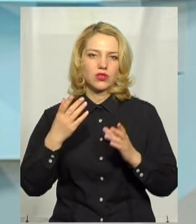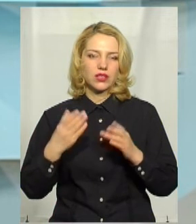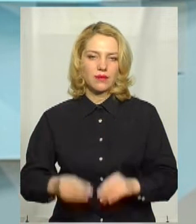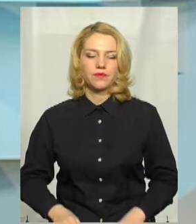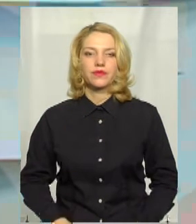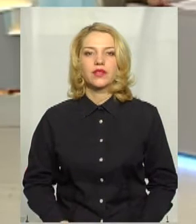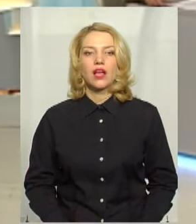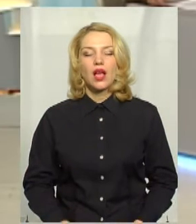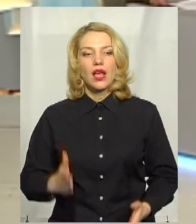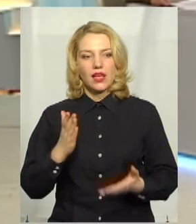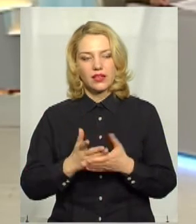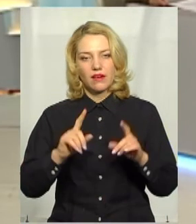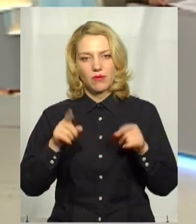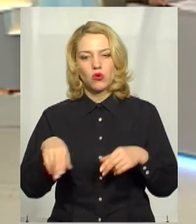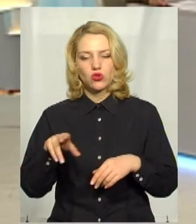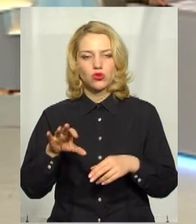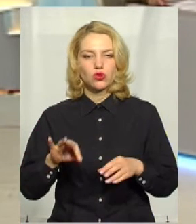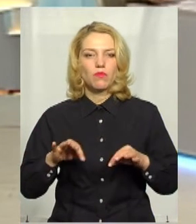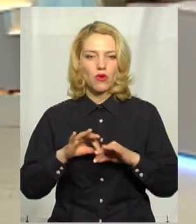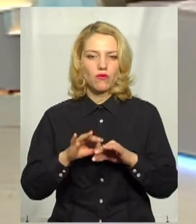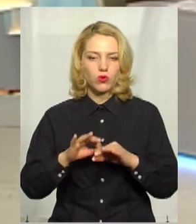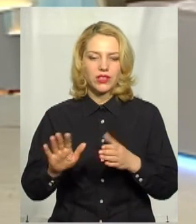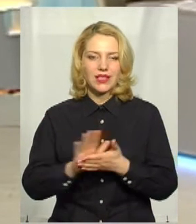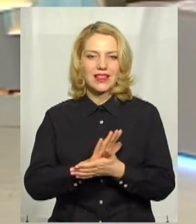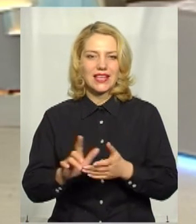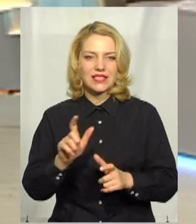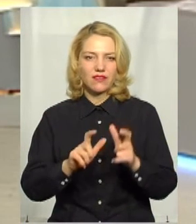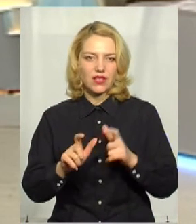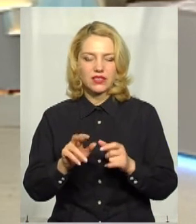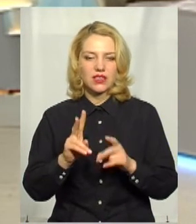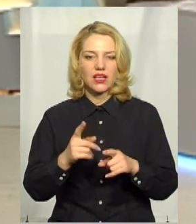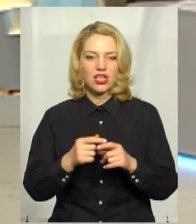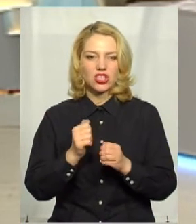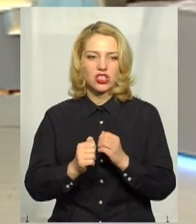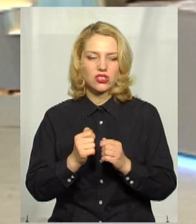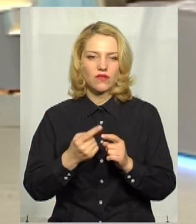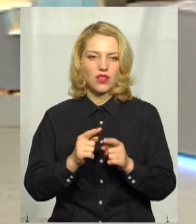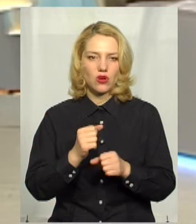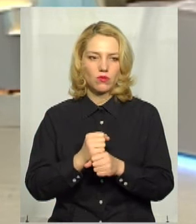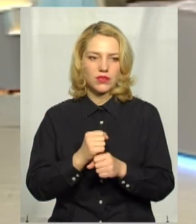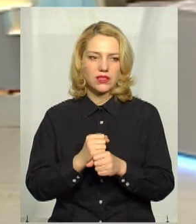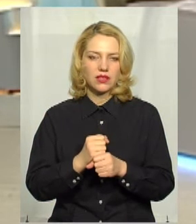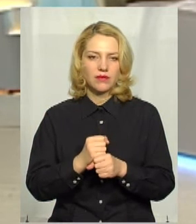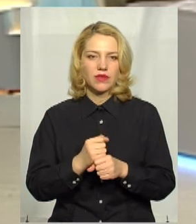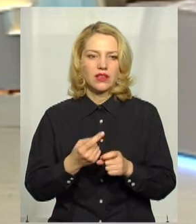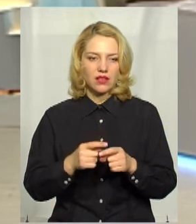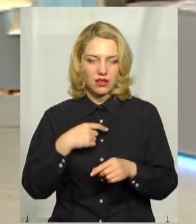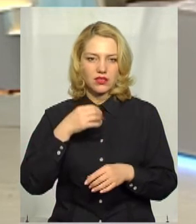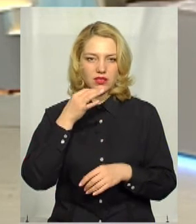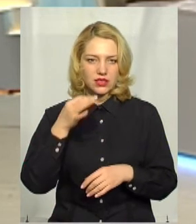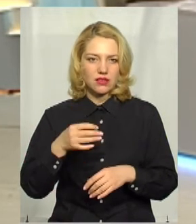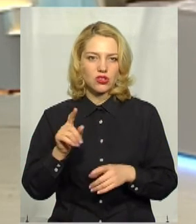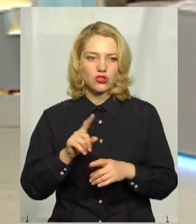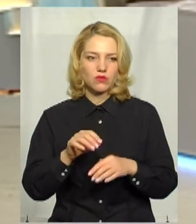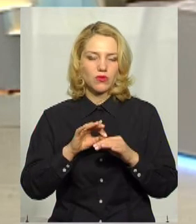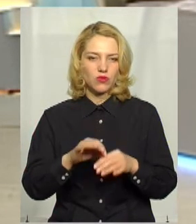Ну, от є певні вимоги до проведення дезінфекції. Як часто вона робиться в транспортних засобах? Те, що я кажу, що